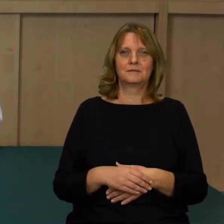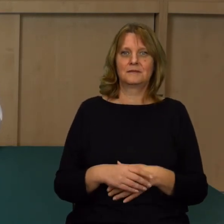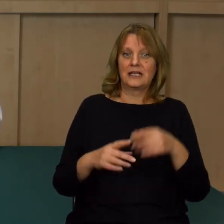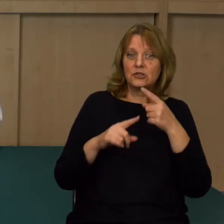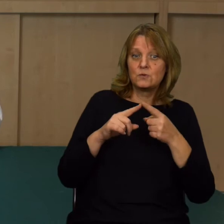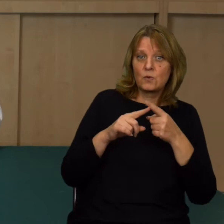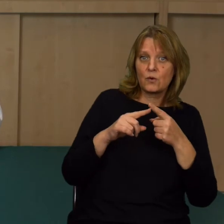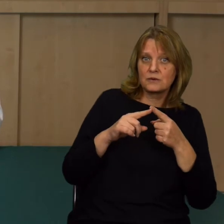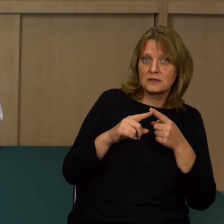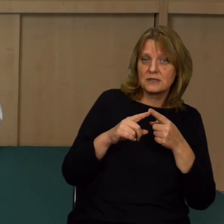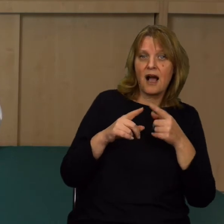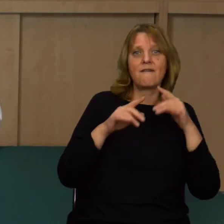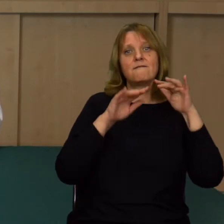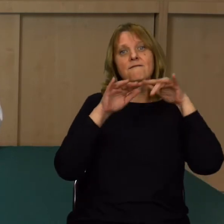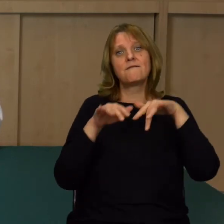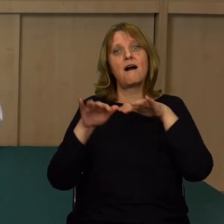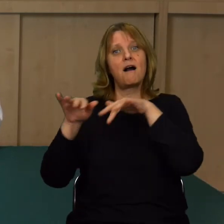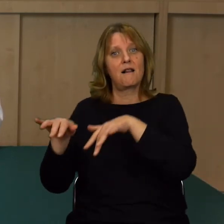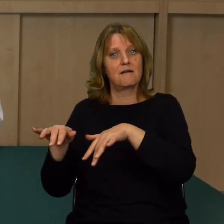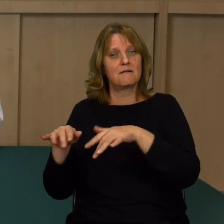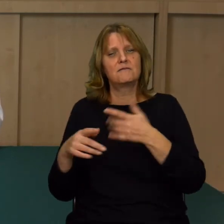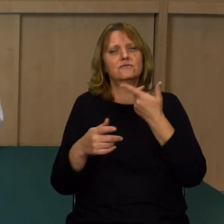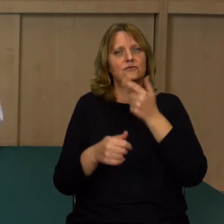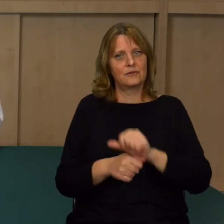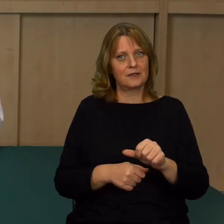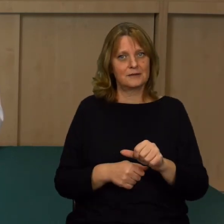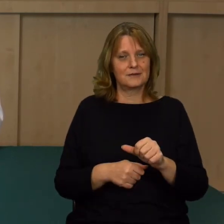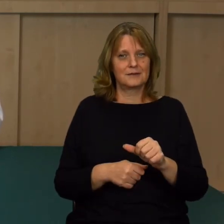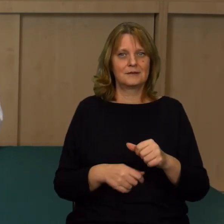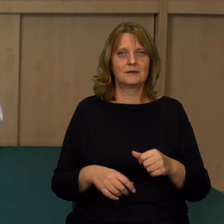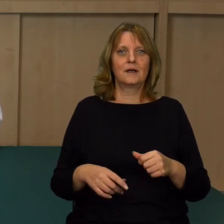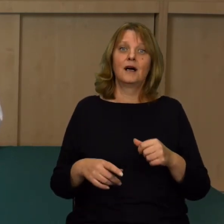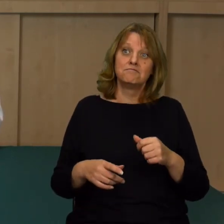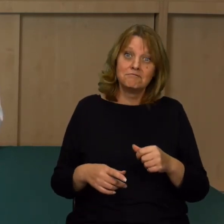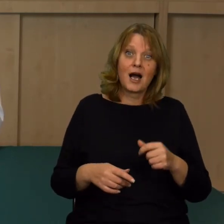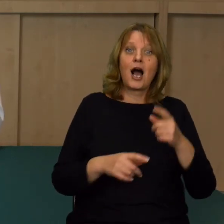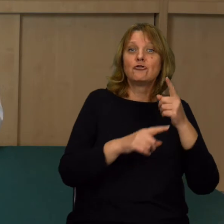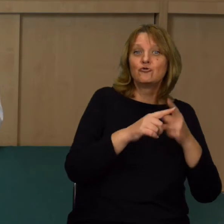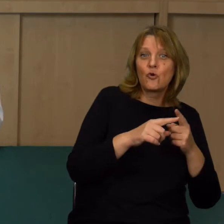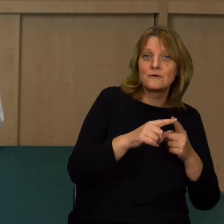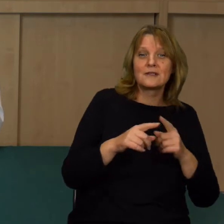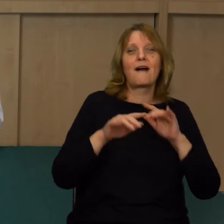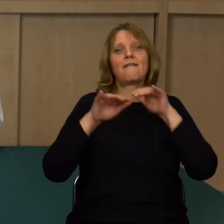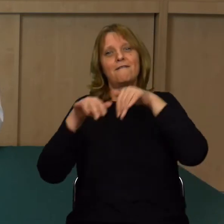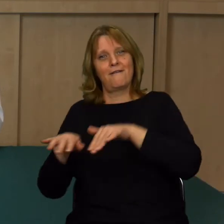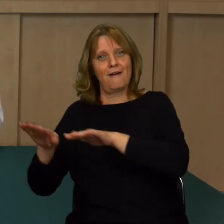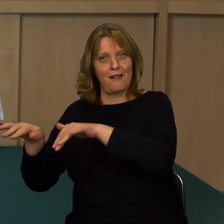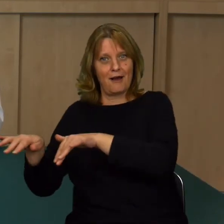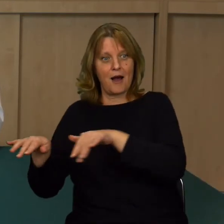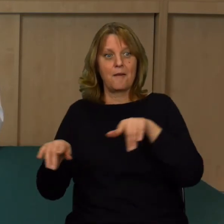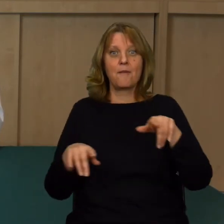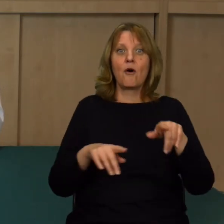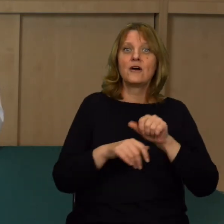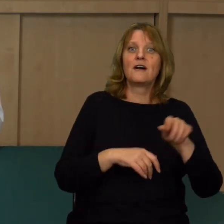cząstka? Czy to jest fala? Można powiedzieć, że i cząstka i fala, bo z jednej strony